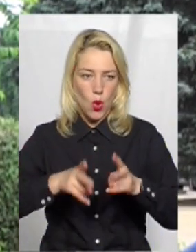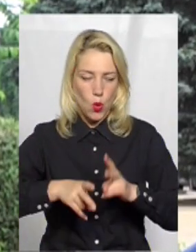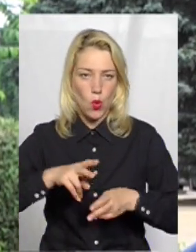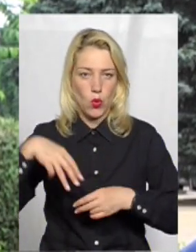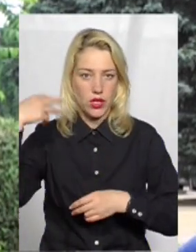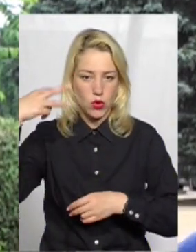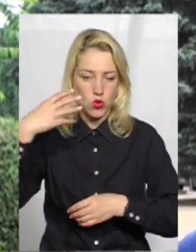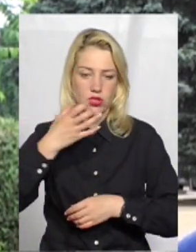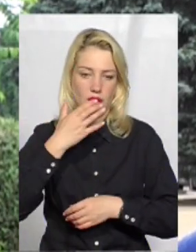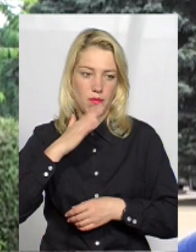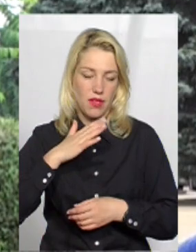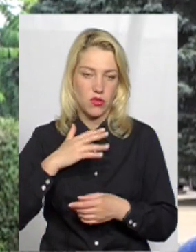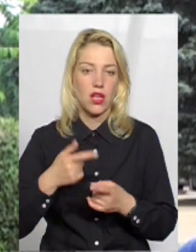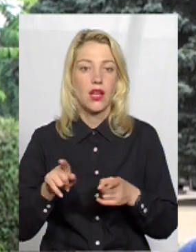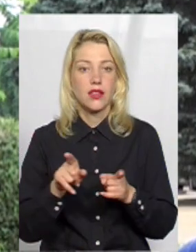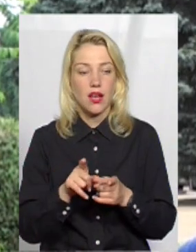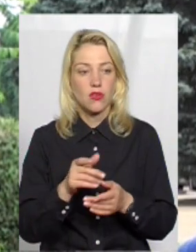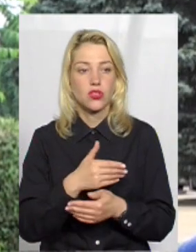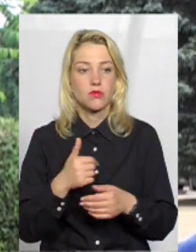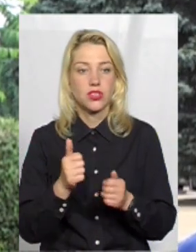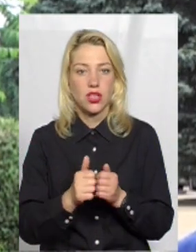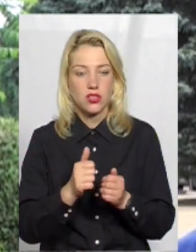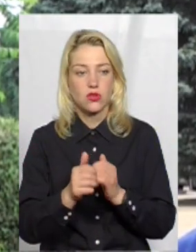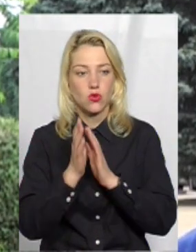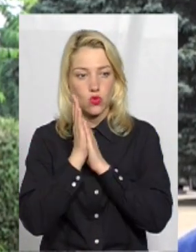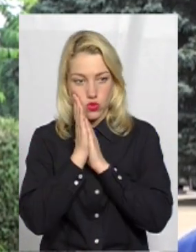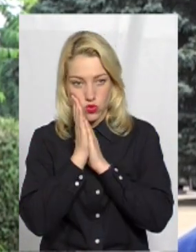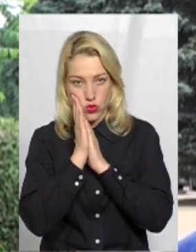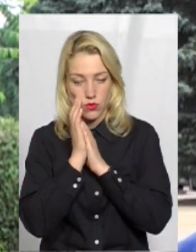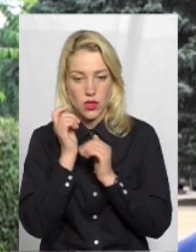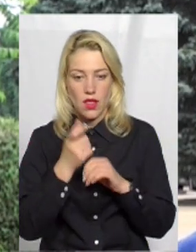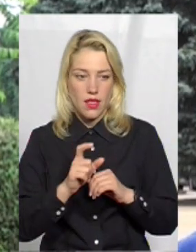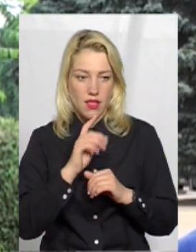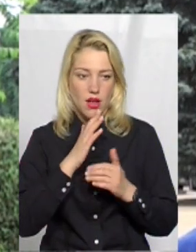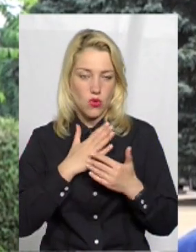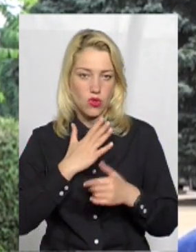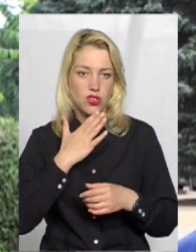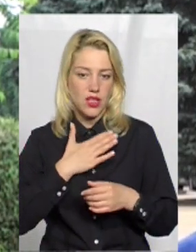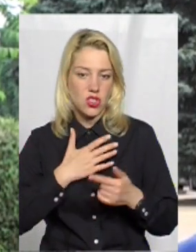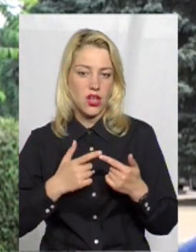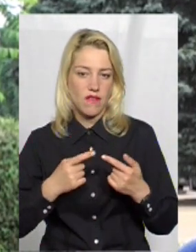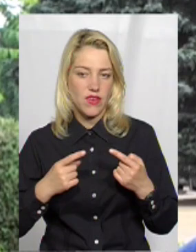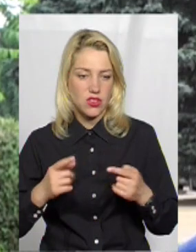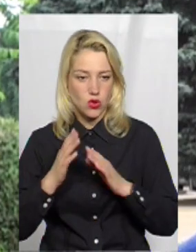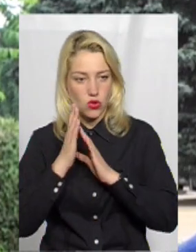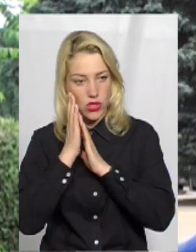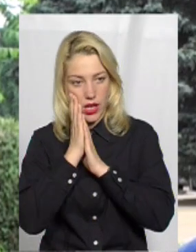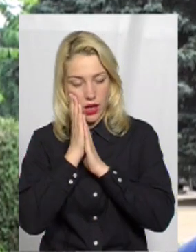душ, теплова вода. Також ми часто ночуємо, мабуть, один з найулюбленіших наших видів ніч-ляга – це